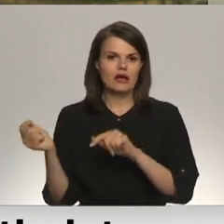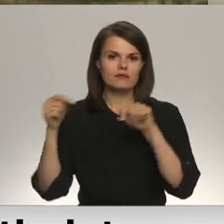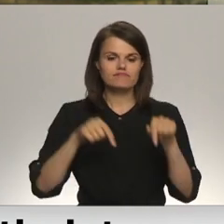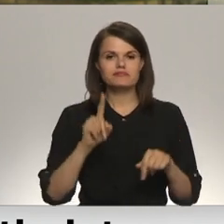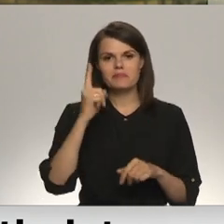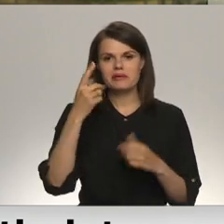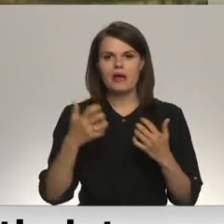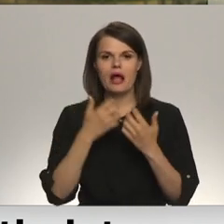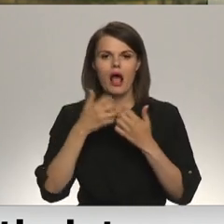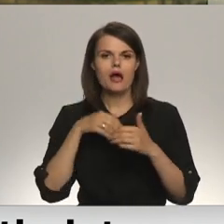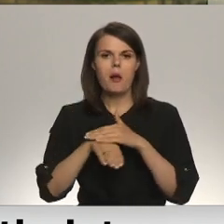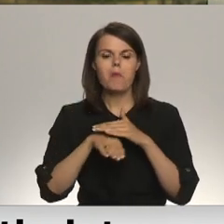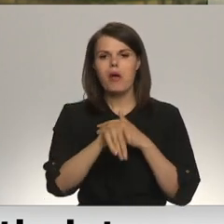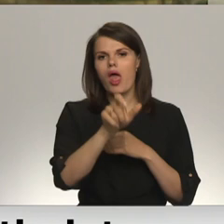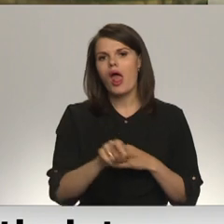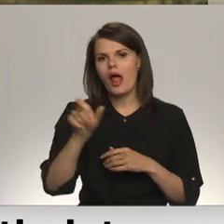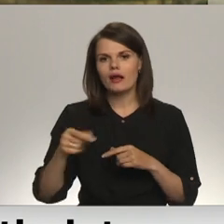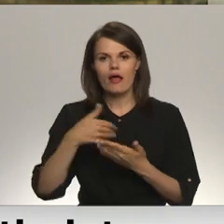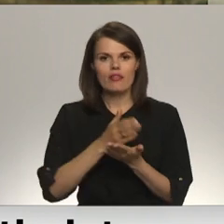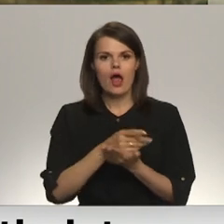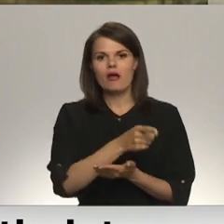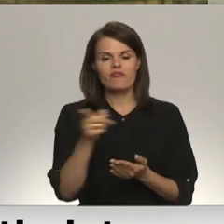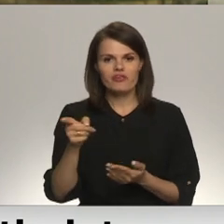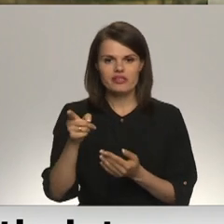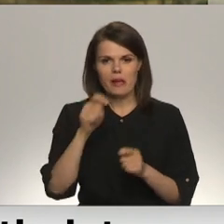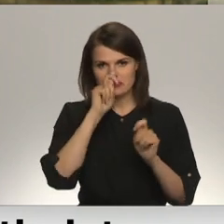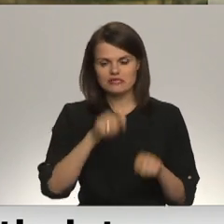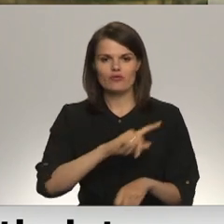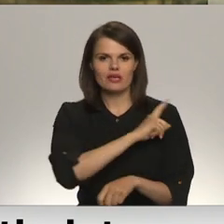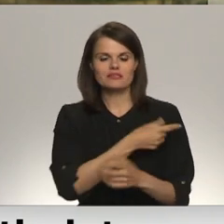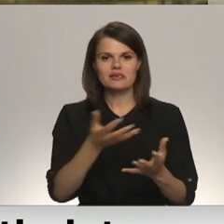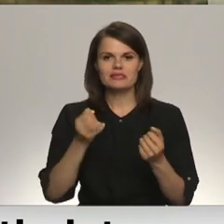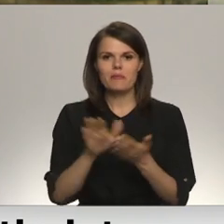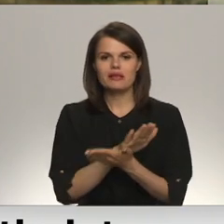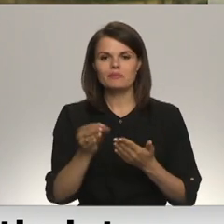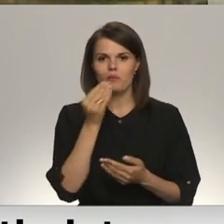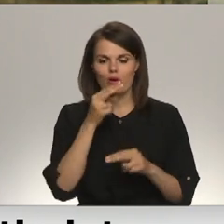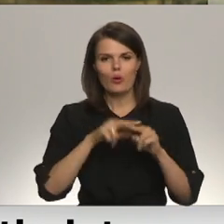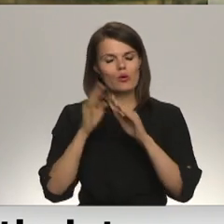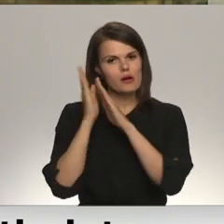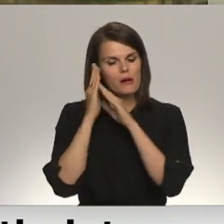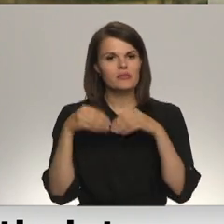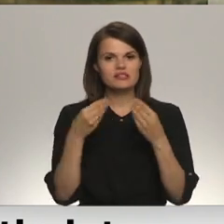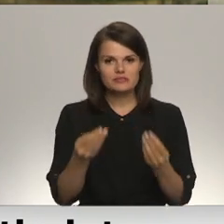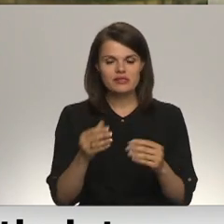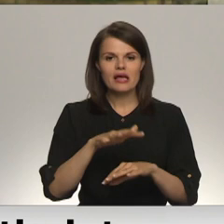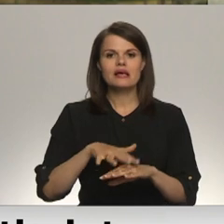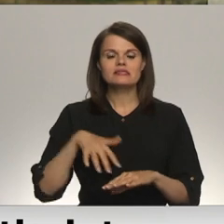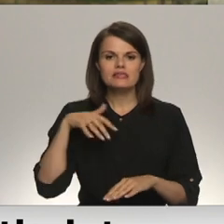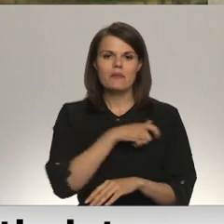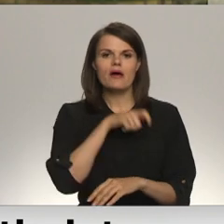kara bēgļi. Daļa no viņiem jau drīzumā zaudējas iespēja saņemt bezmaksa sēdināšanu un izmitināšanu. Sājumas